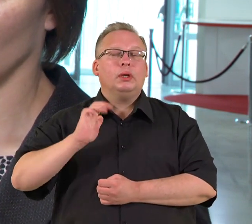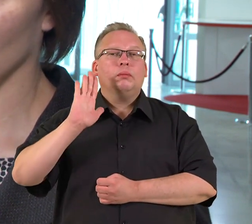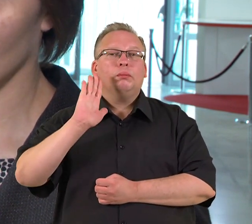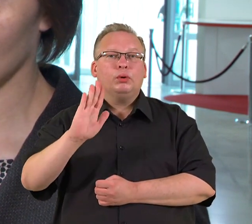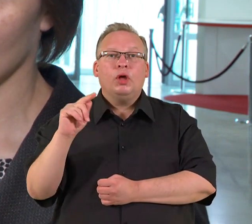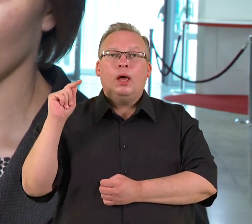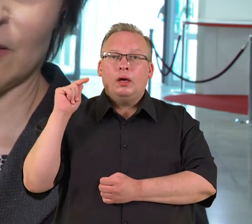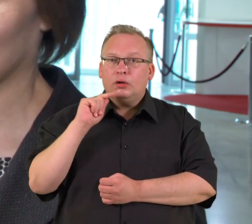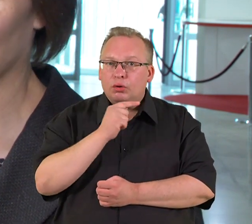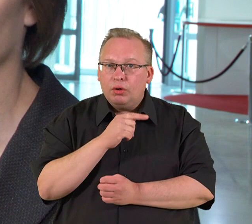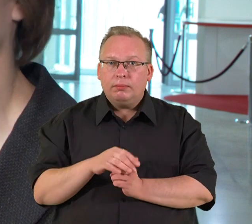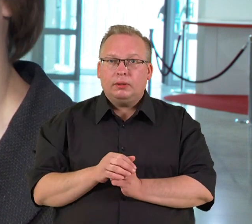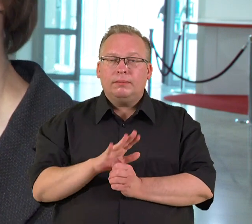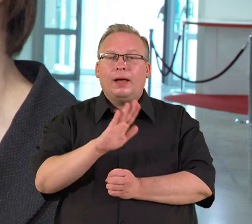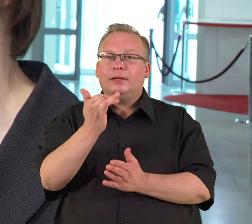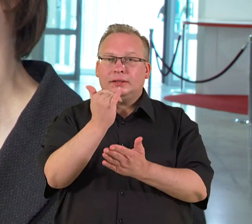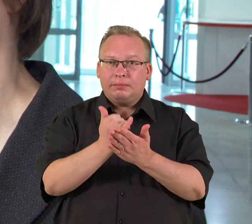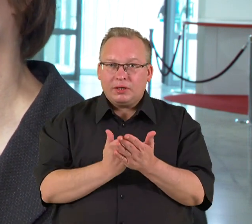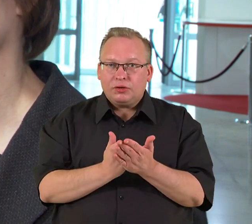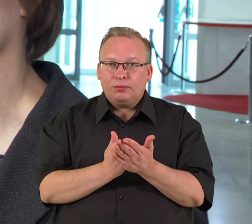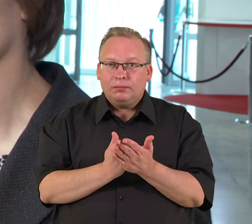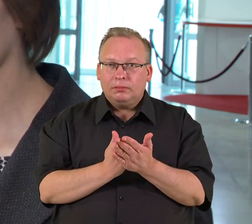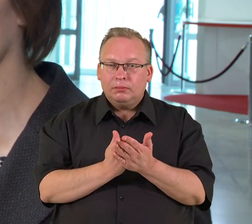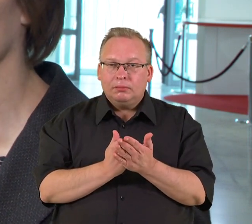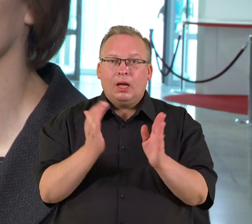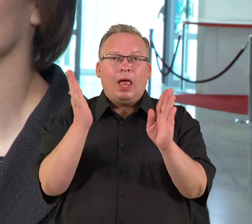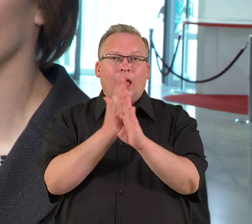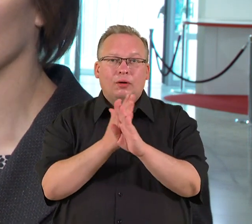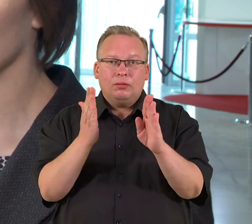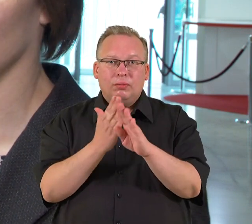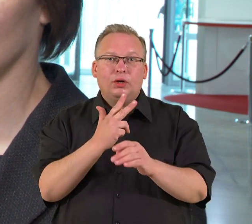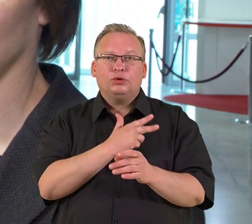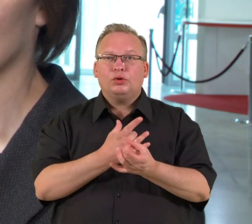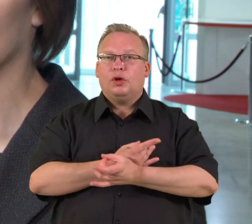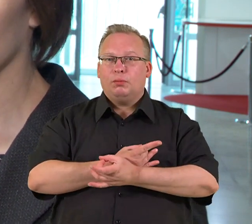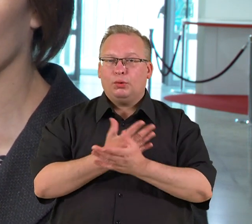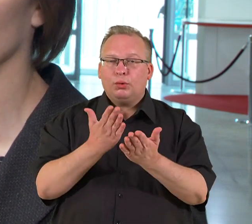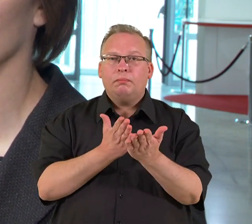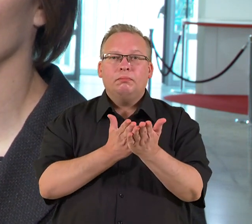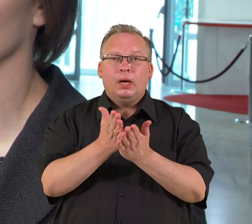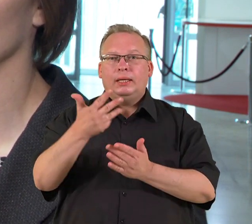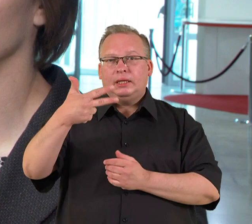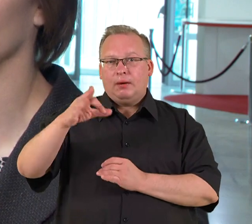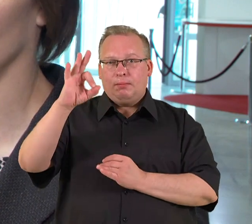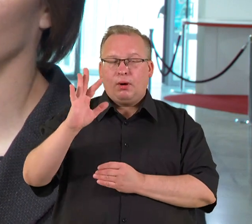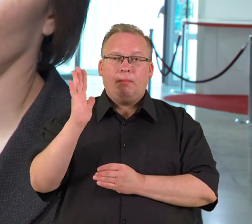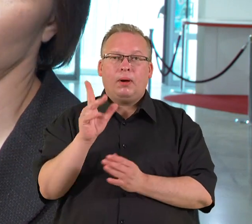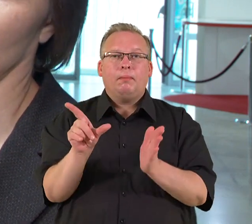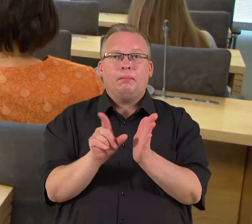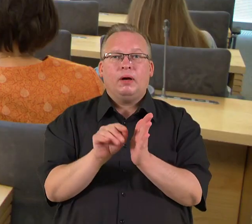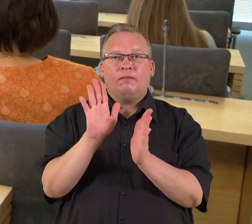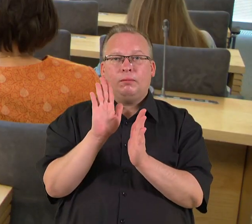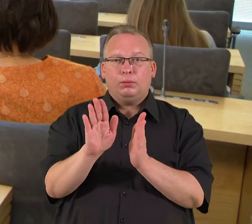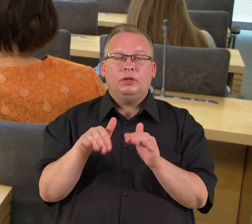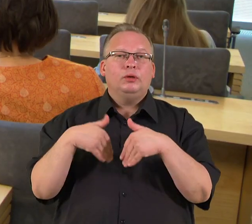ekologinėms ir sociokultūrėms. 30 procentų miškų privalo būti